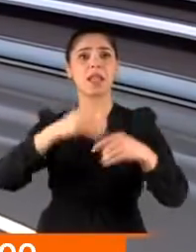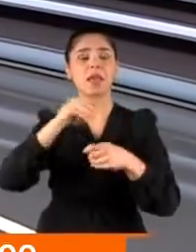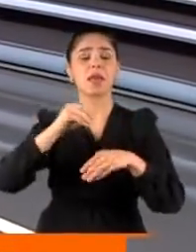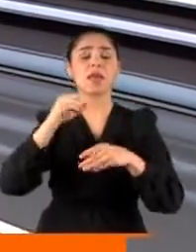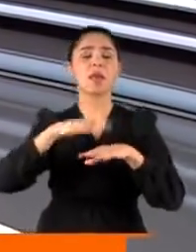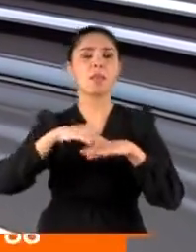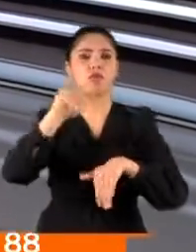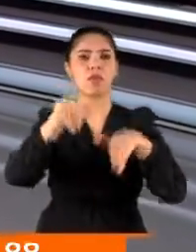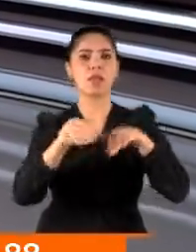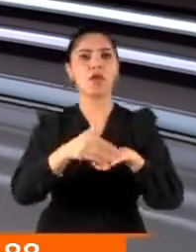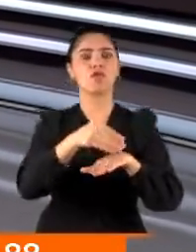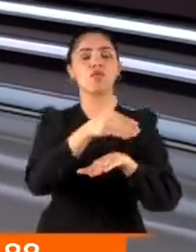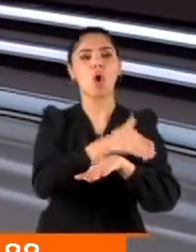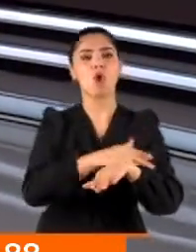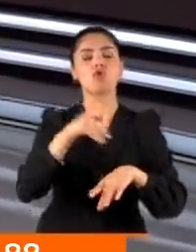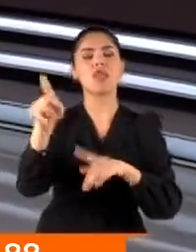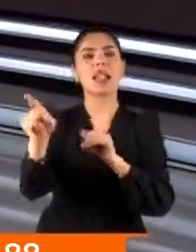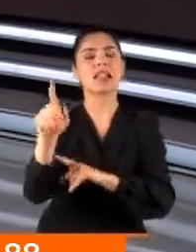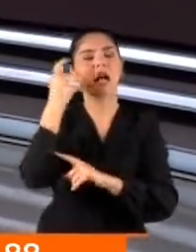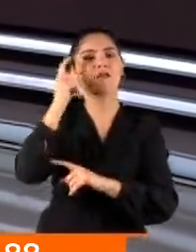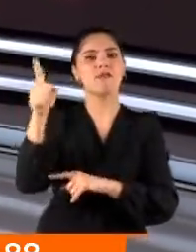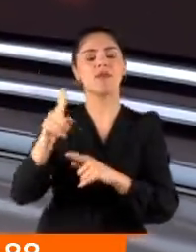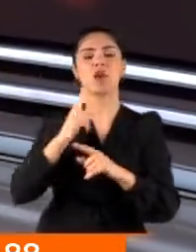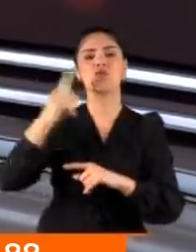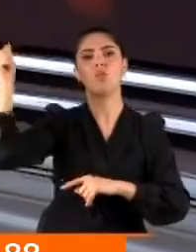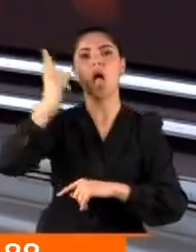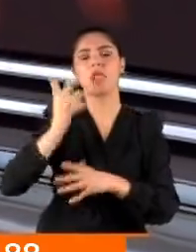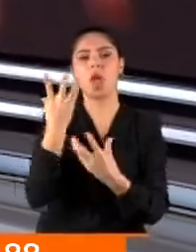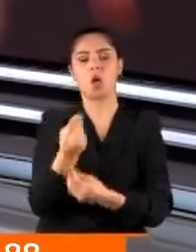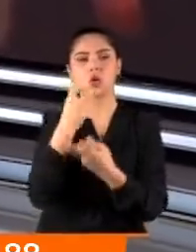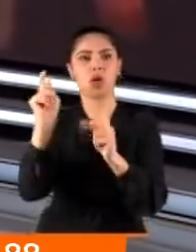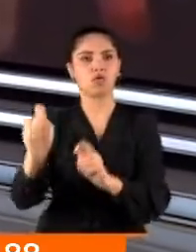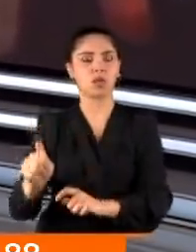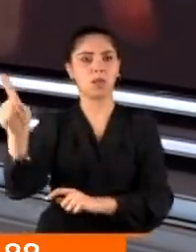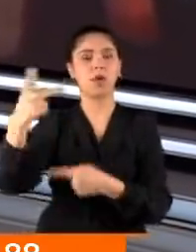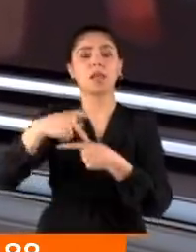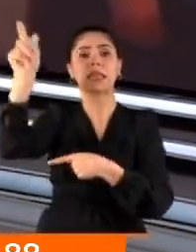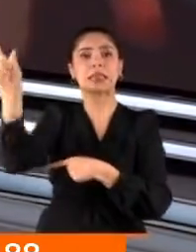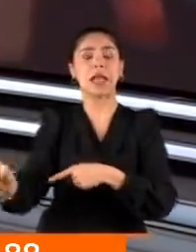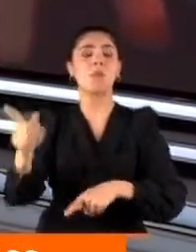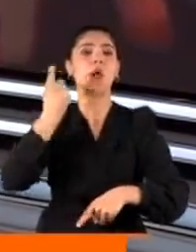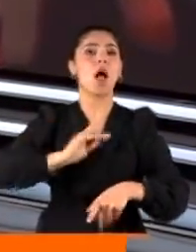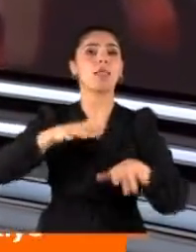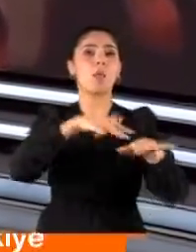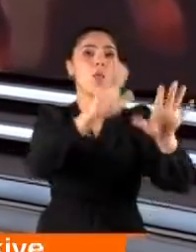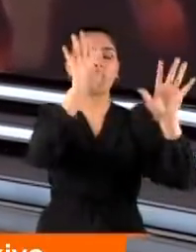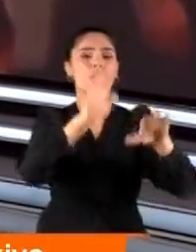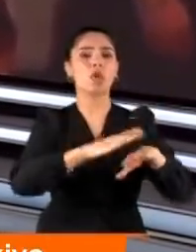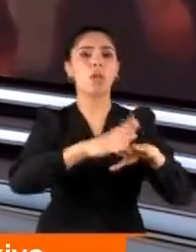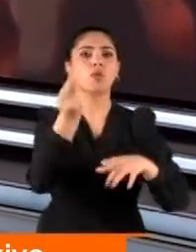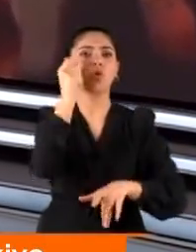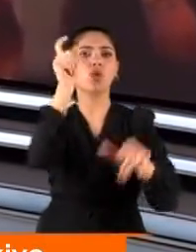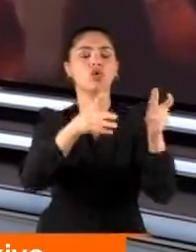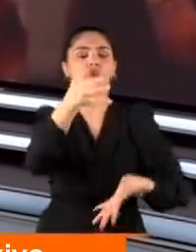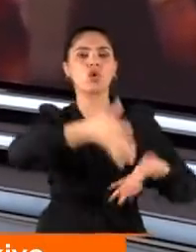öncesi aşırı sağcı Eric Zemmour, Cumhurbaşkanlığına aday olduğunu açıkladı. Ve Zemmour'un adaylığını protesto eden binlerce kişi